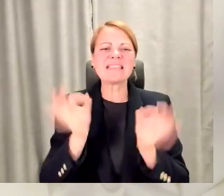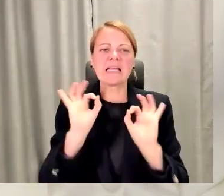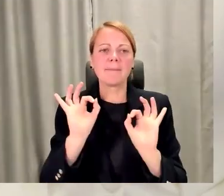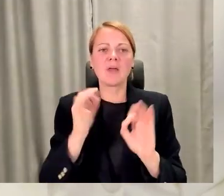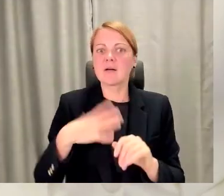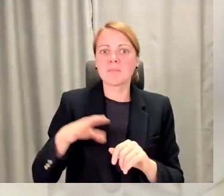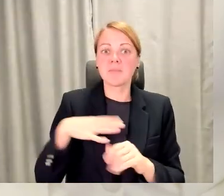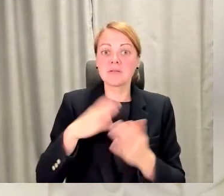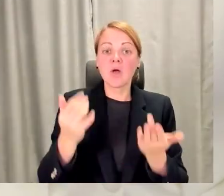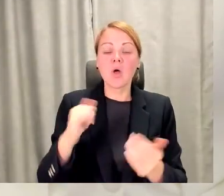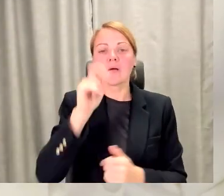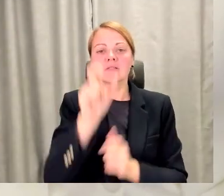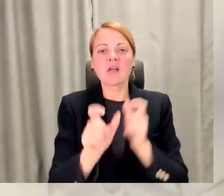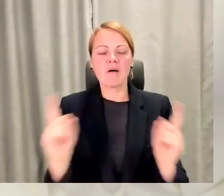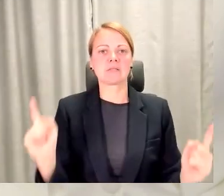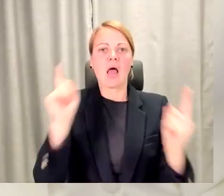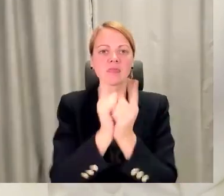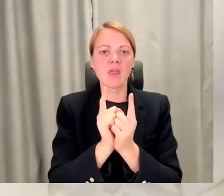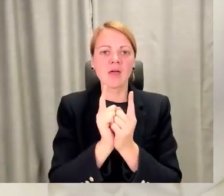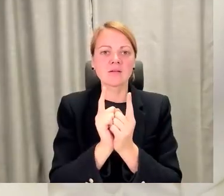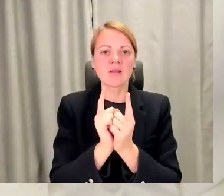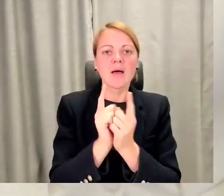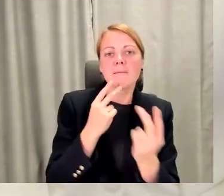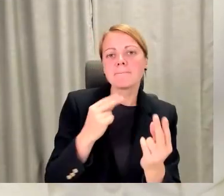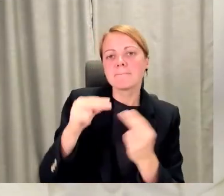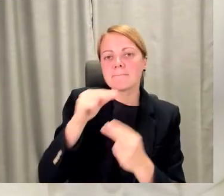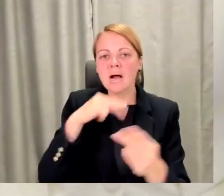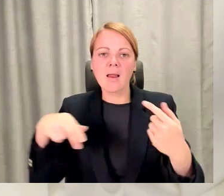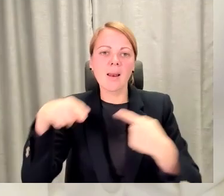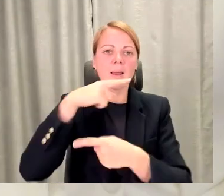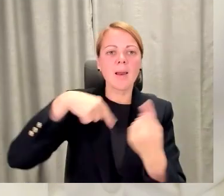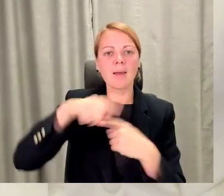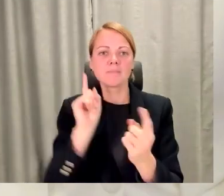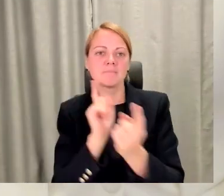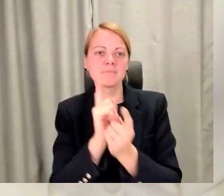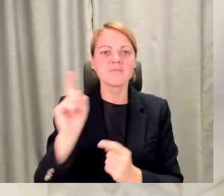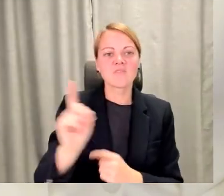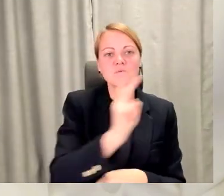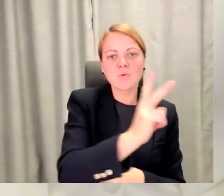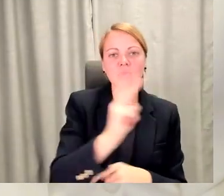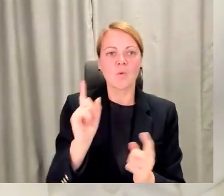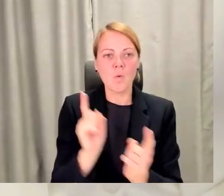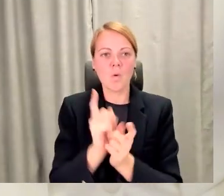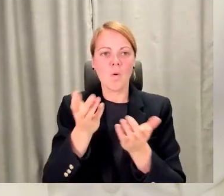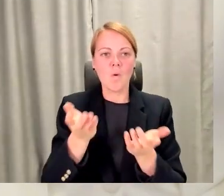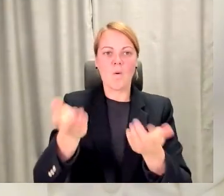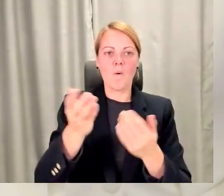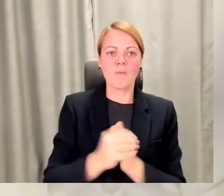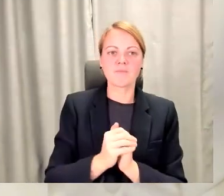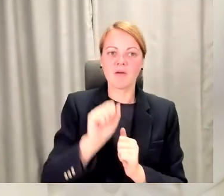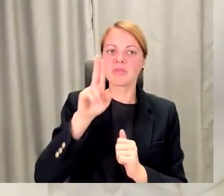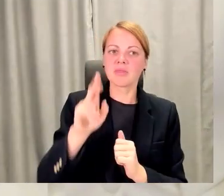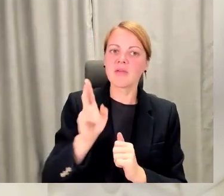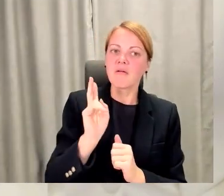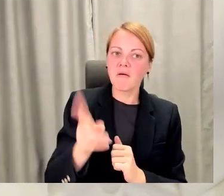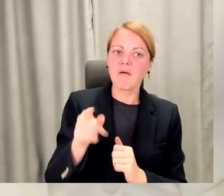tiekās. Cilvēki aprunājās, sacelsējās. Viens otru virzi satiek un saka, ka esi